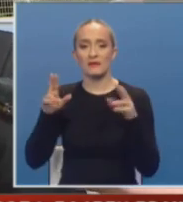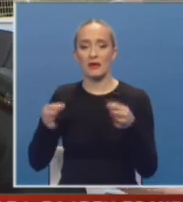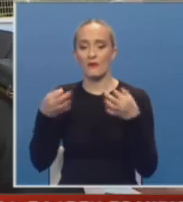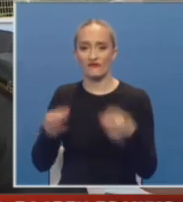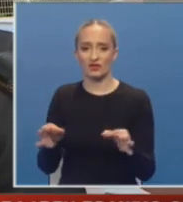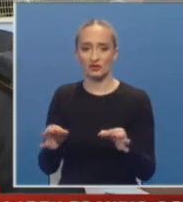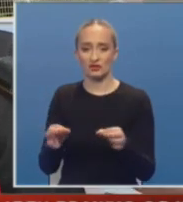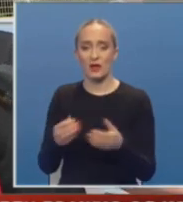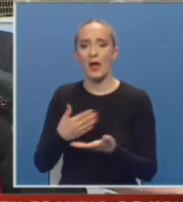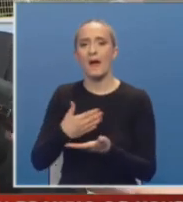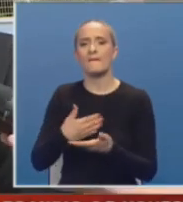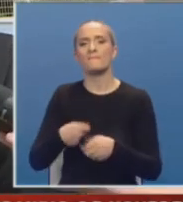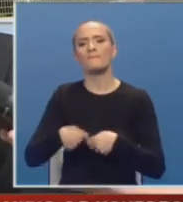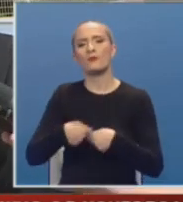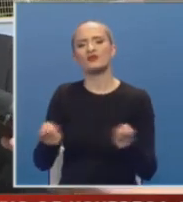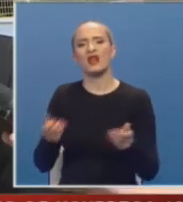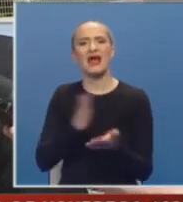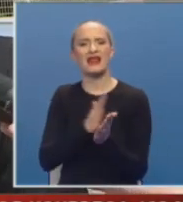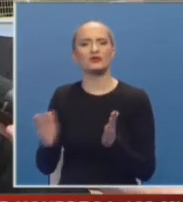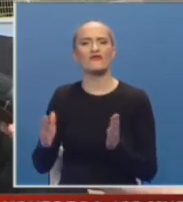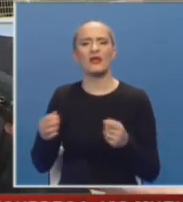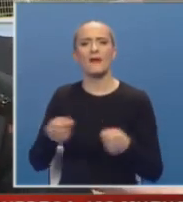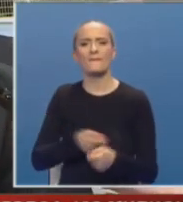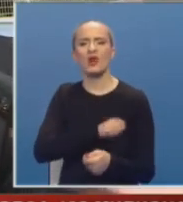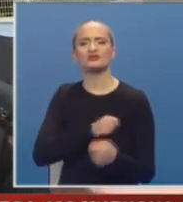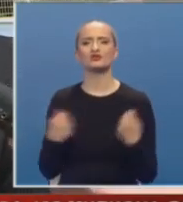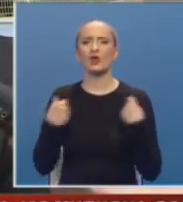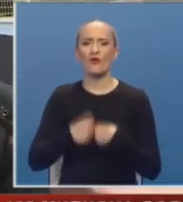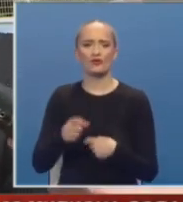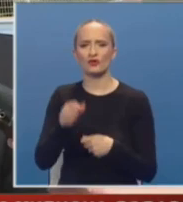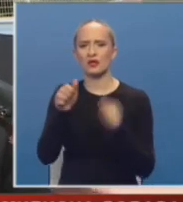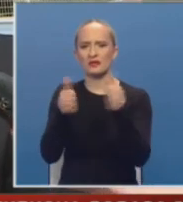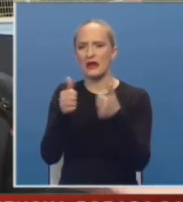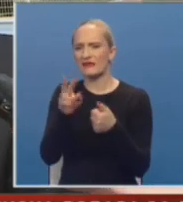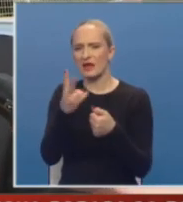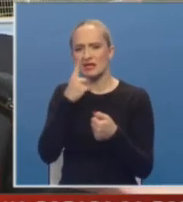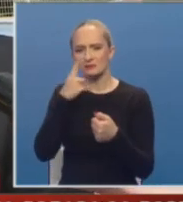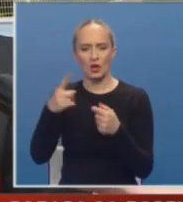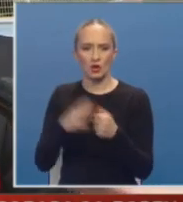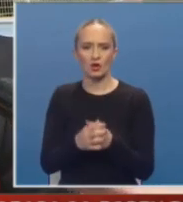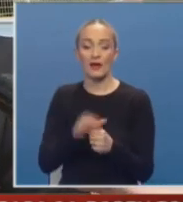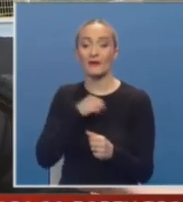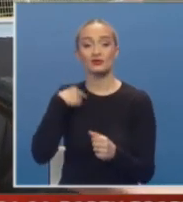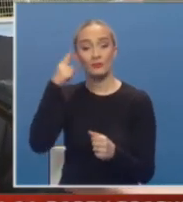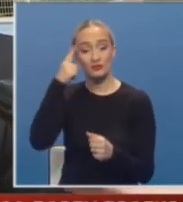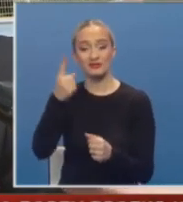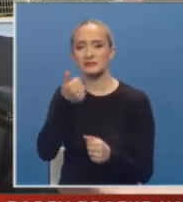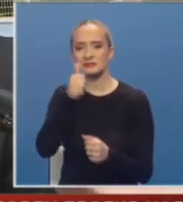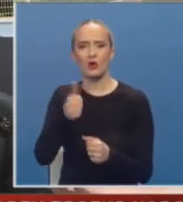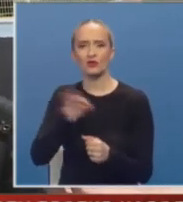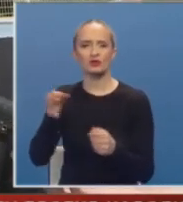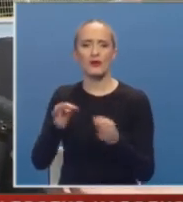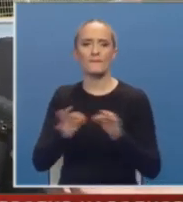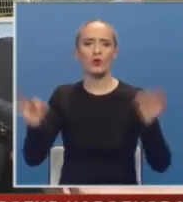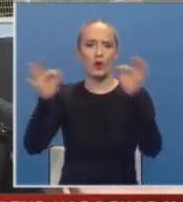imamo već podjelu redovne policijske uniforme i to je gotovo 11-12 miliona. Posljednji ću samo na jedan sjajan